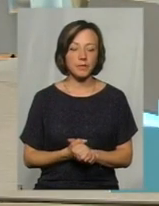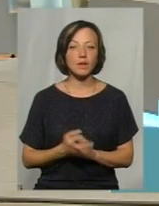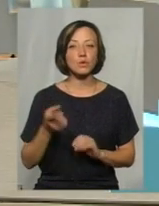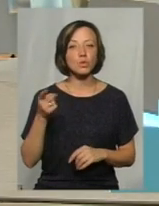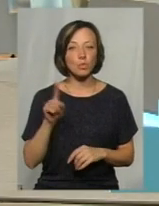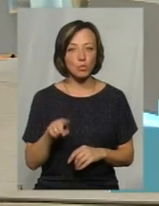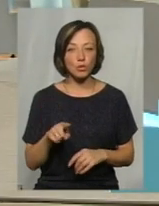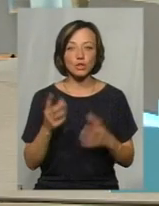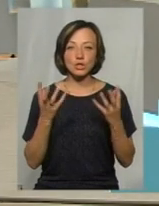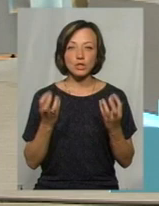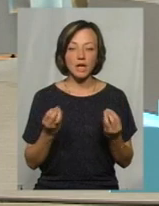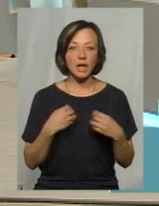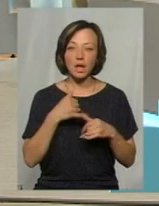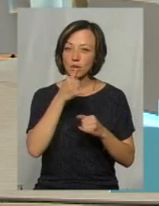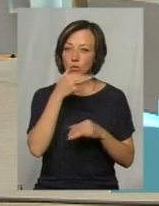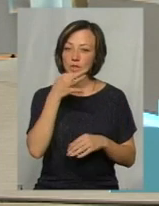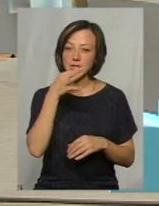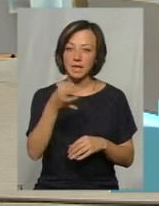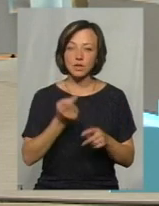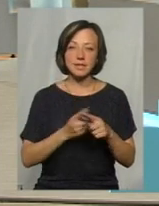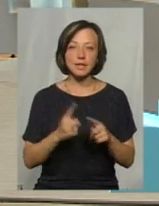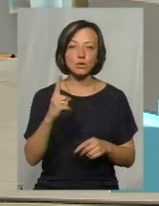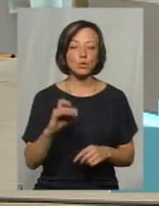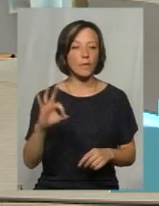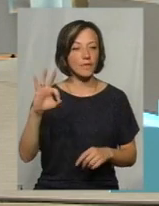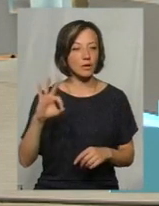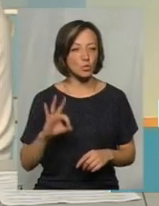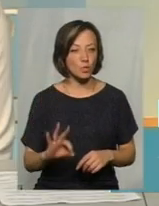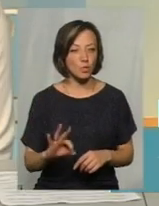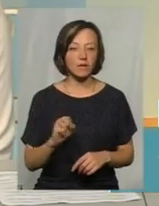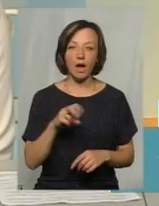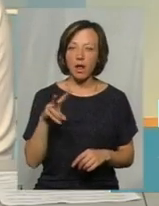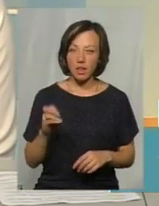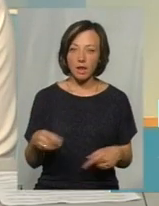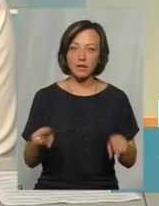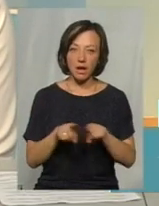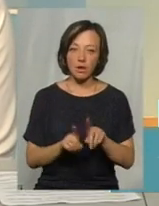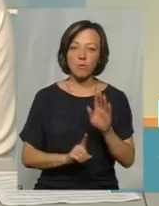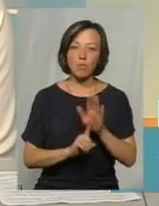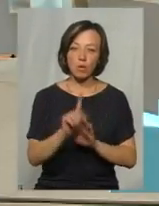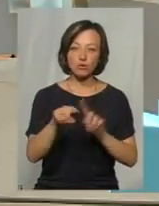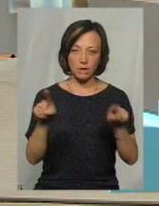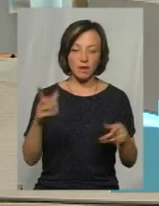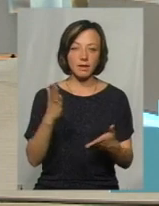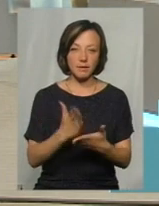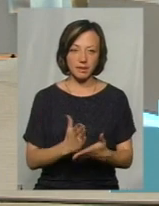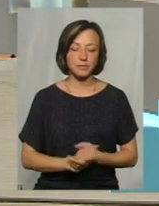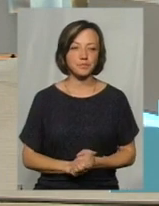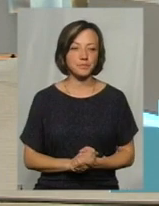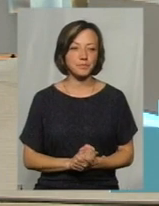Тому, іще я не можу сказати, що це 100%. Але такі починання теж бачите, що є.